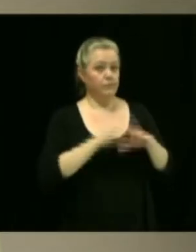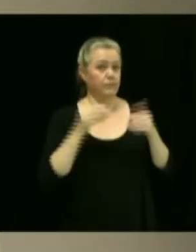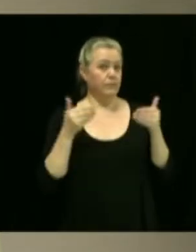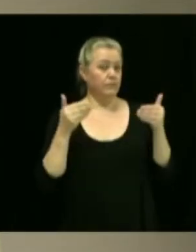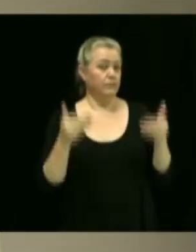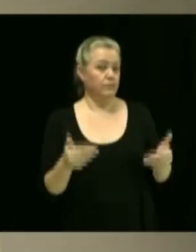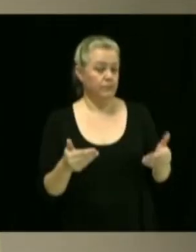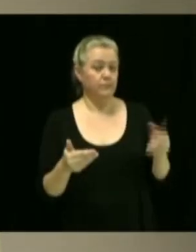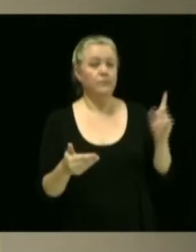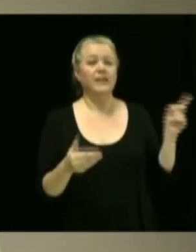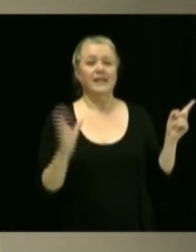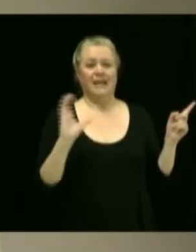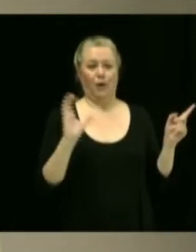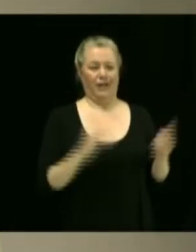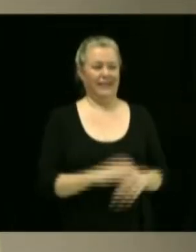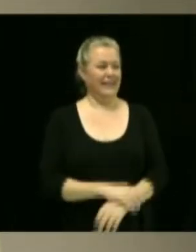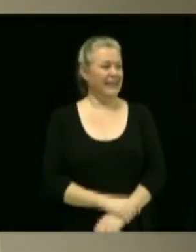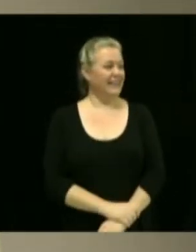Parfait. Merci, Caroline.